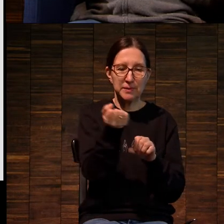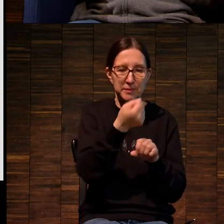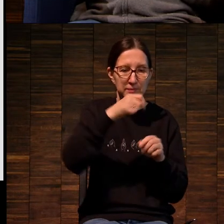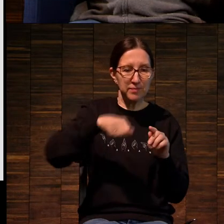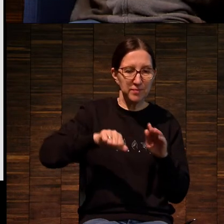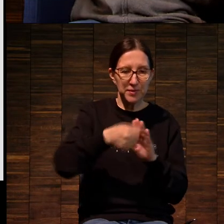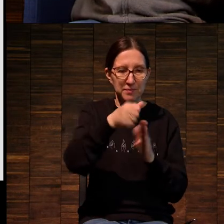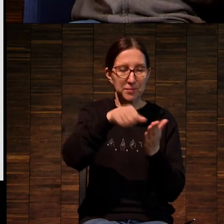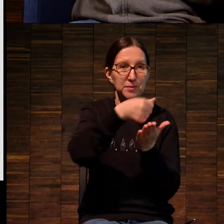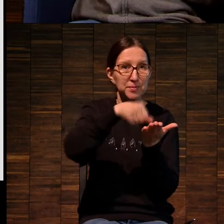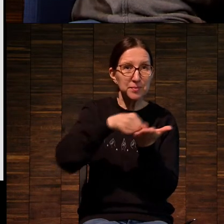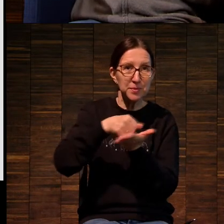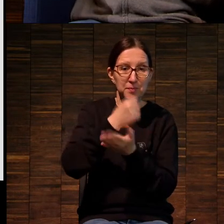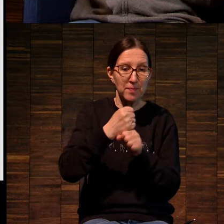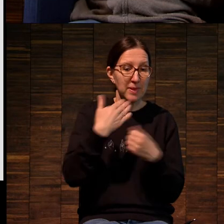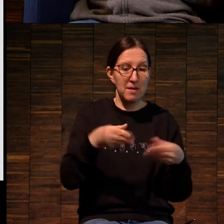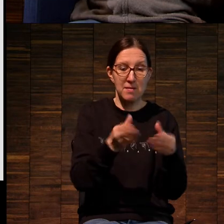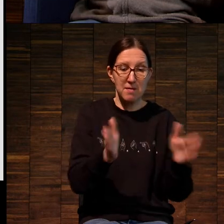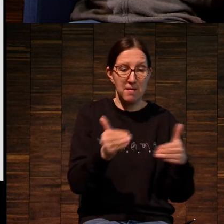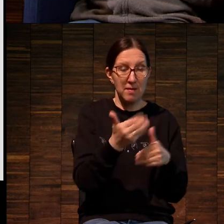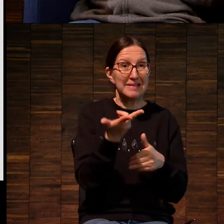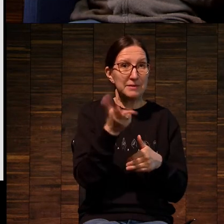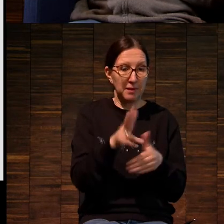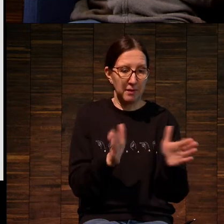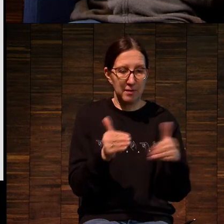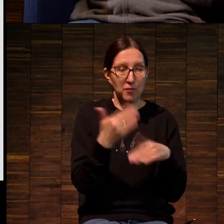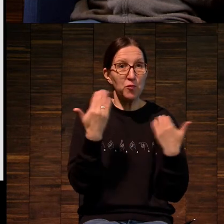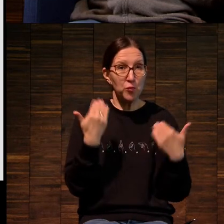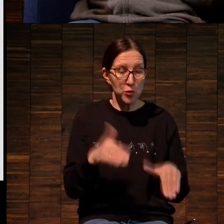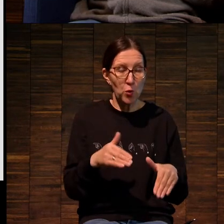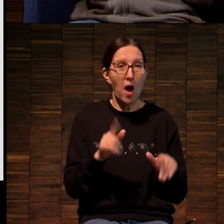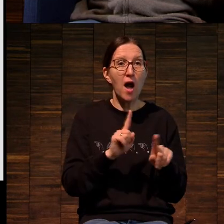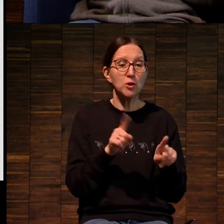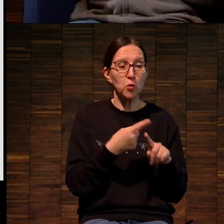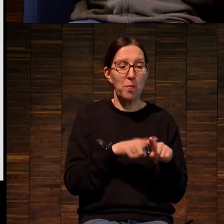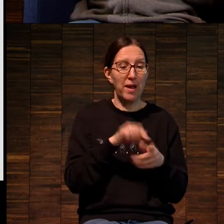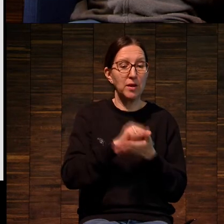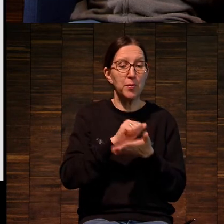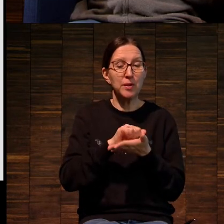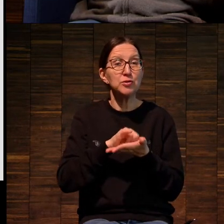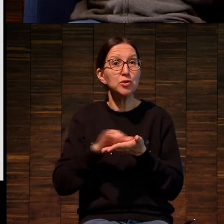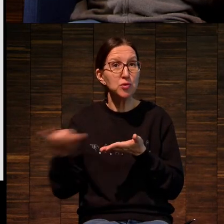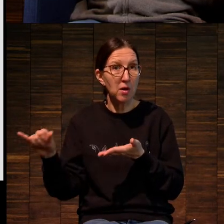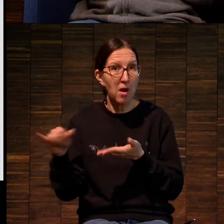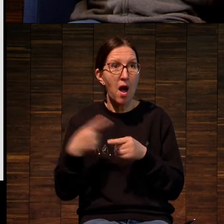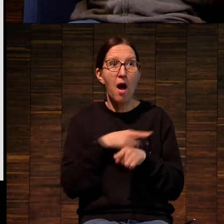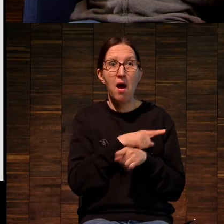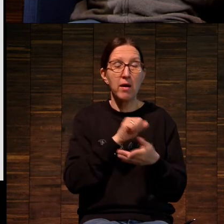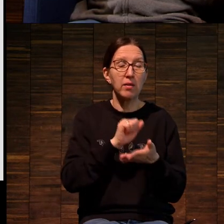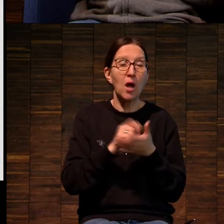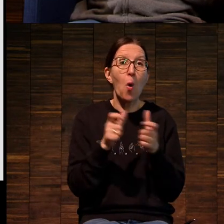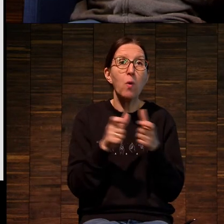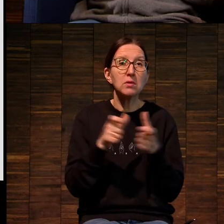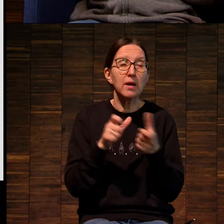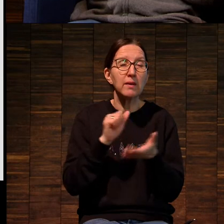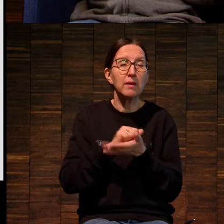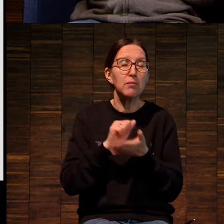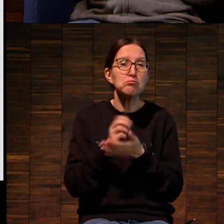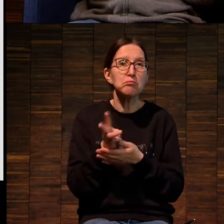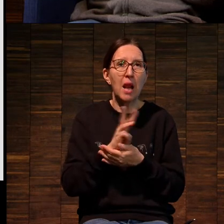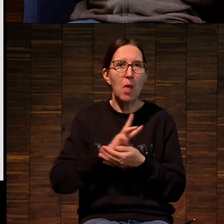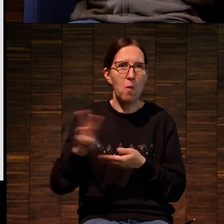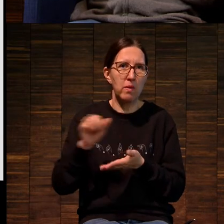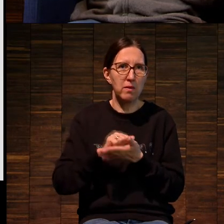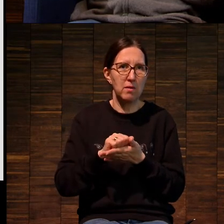затем для того, чтобы это тиражировать, это разошлось миллионами открыток на самом деле. То есть